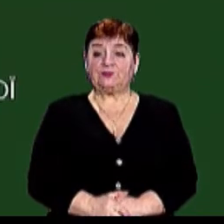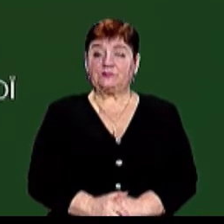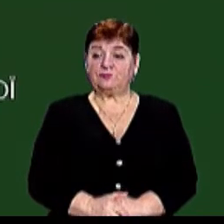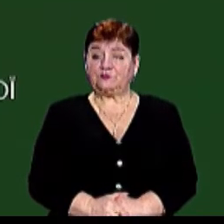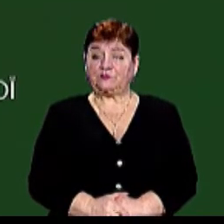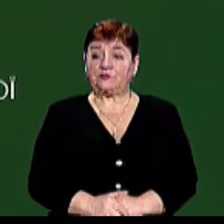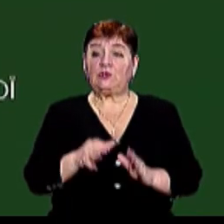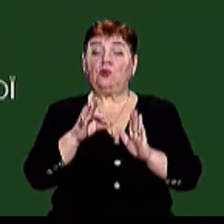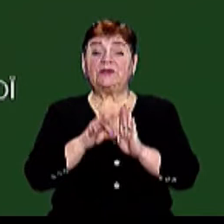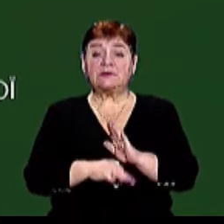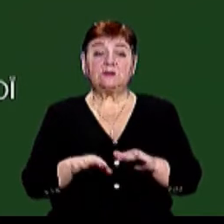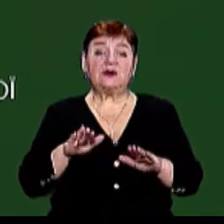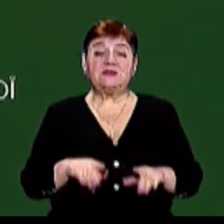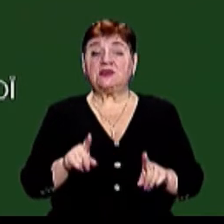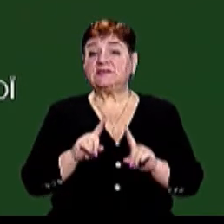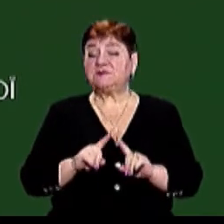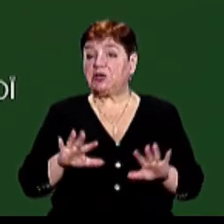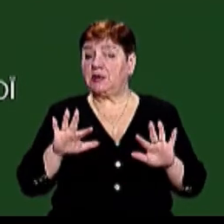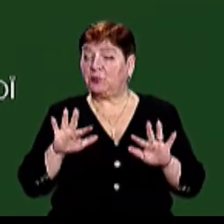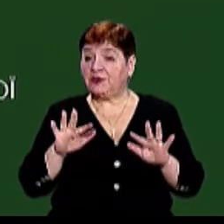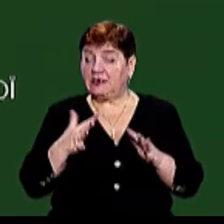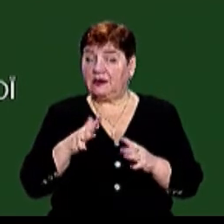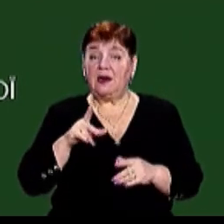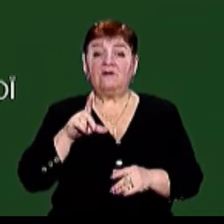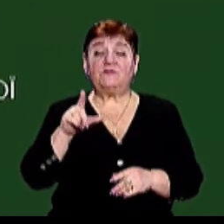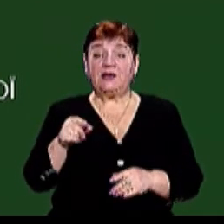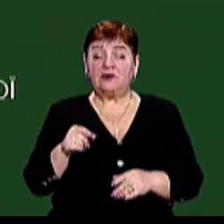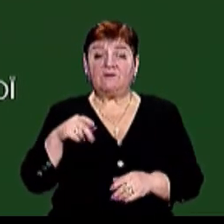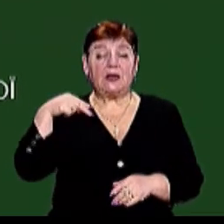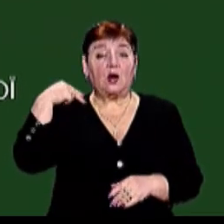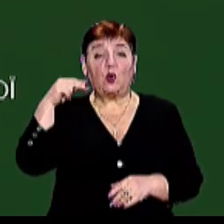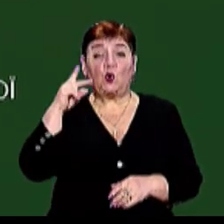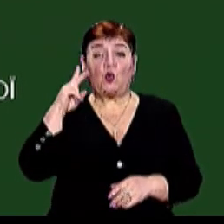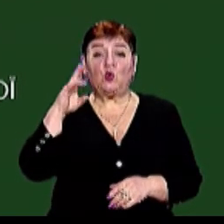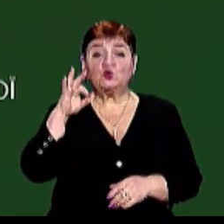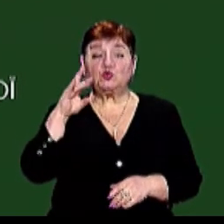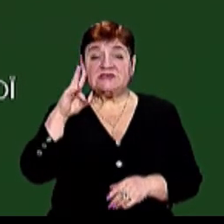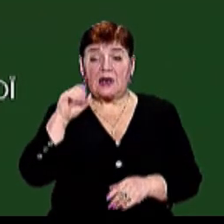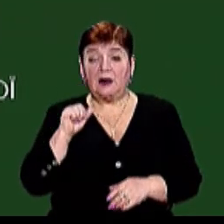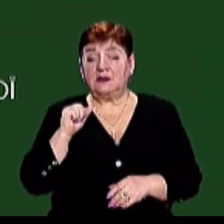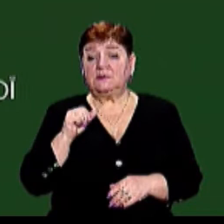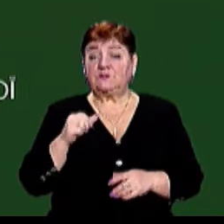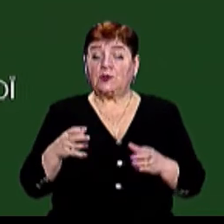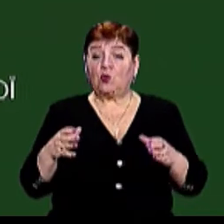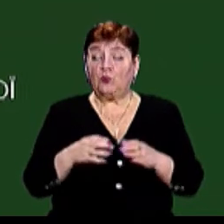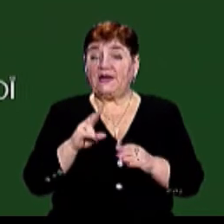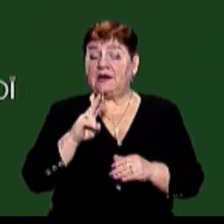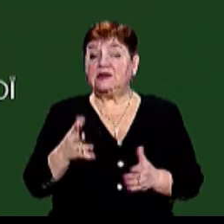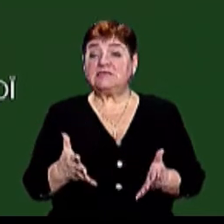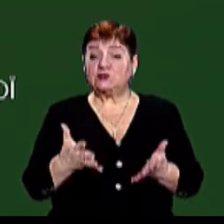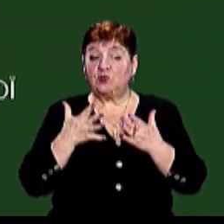Одразу на місце надзвичайних подій виїхала консульська група у складі двох консулів які з